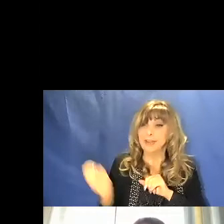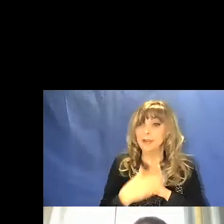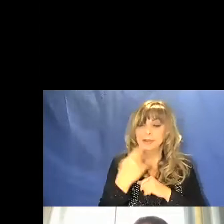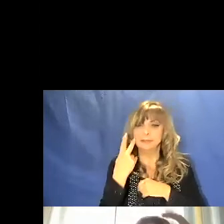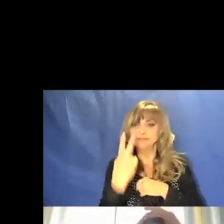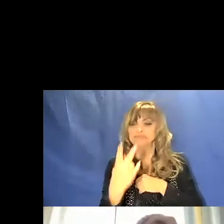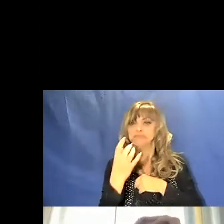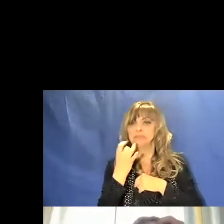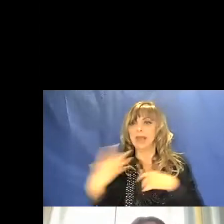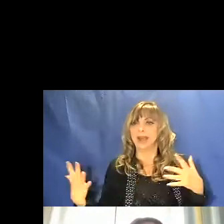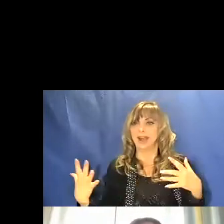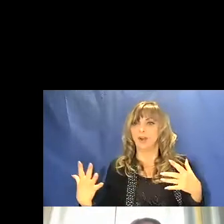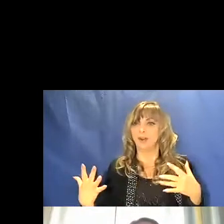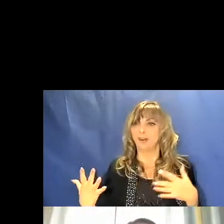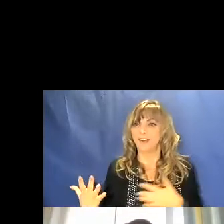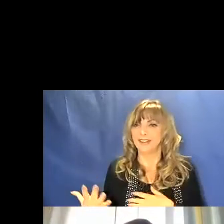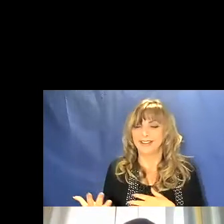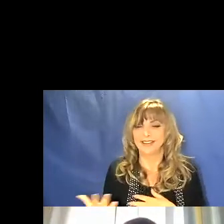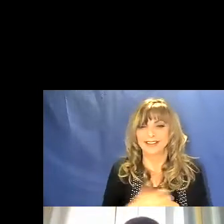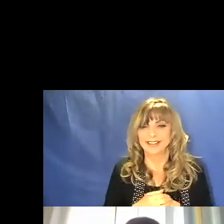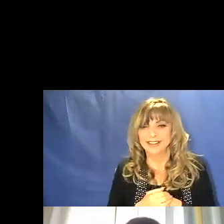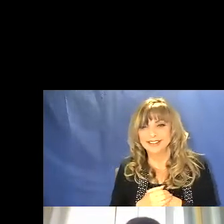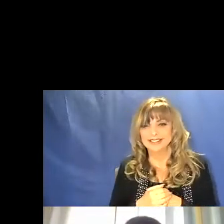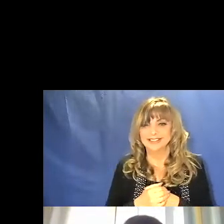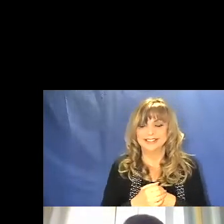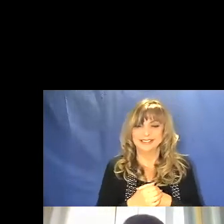occhi appare il colore bianco.